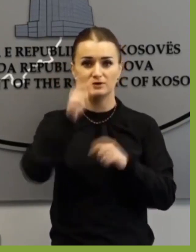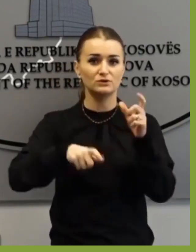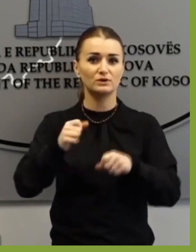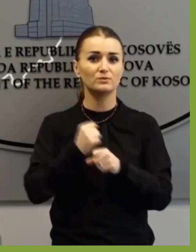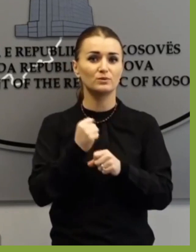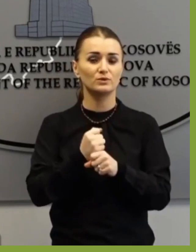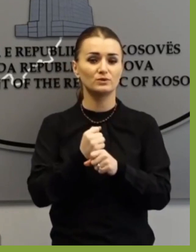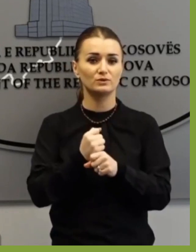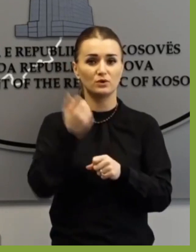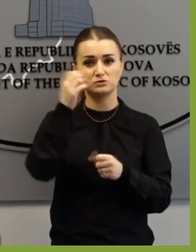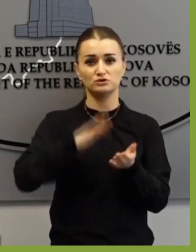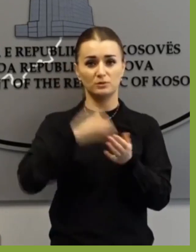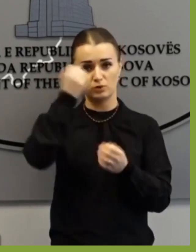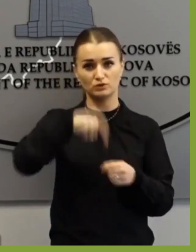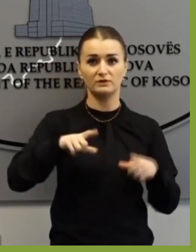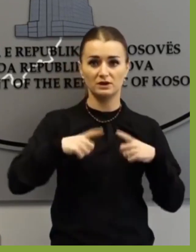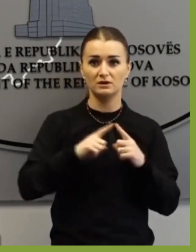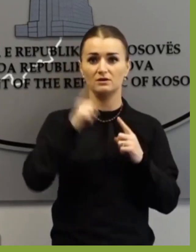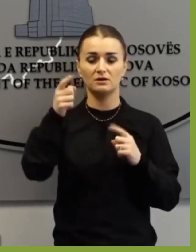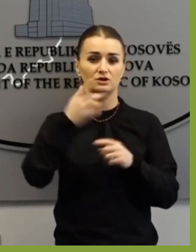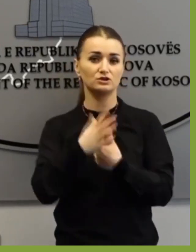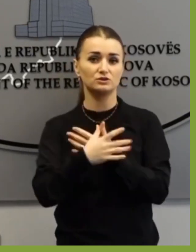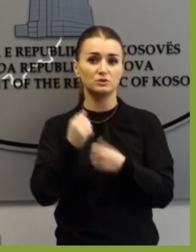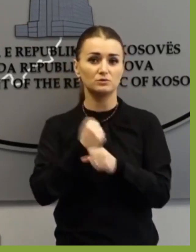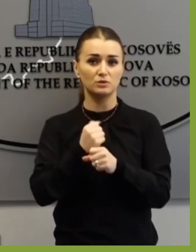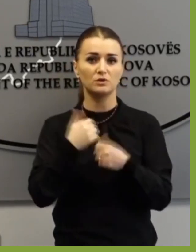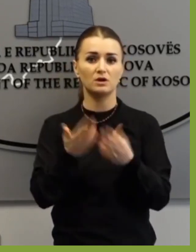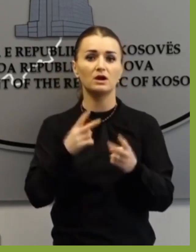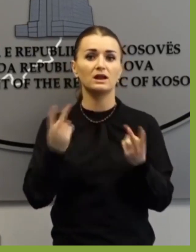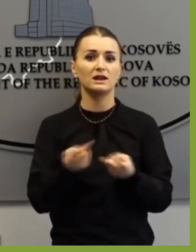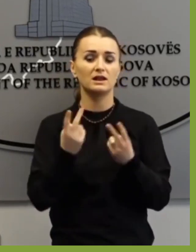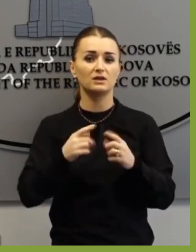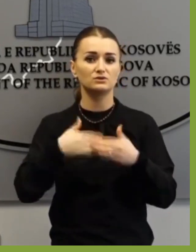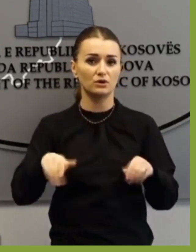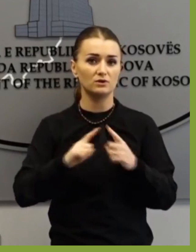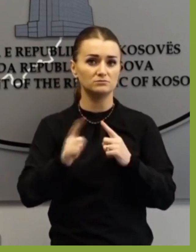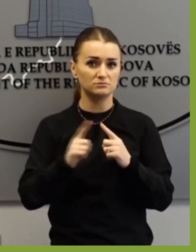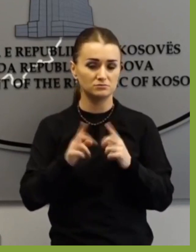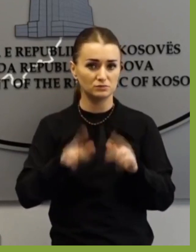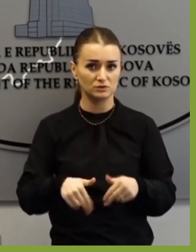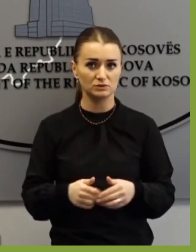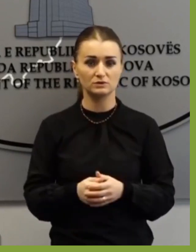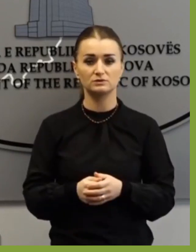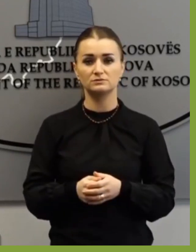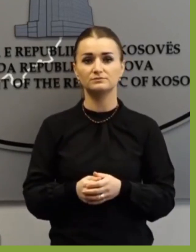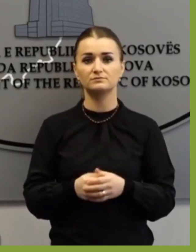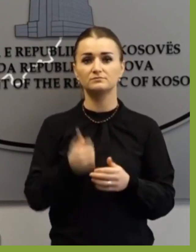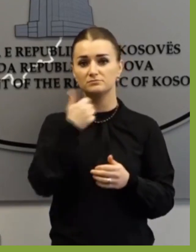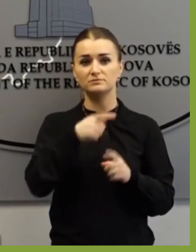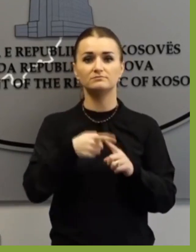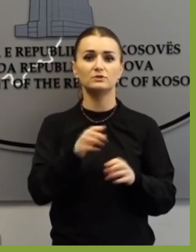duan të punojnë nga Kosova në Shqipëria po nga Shqipëria në Kosovë, dhe kësaj tani ja kemi shtuar edhe marveshin për sigurimet